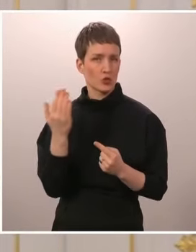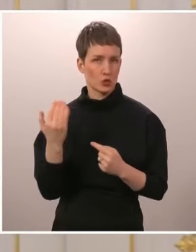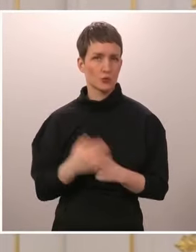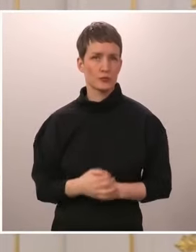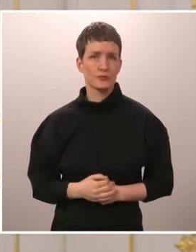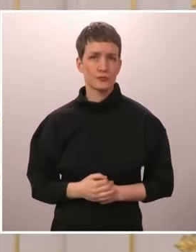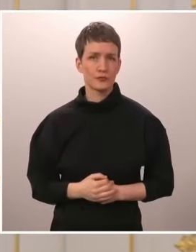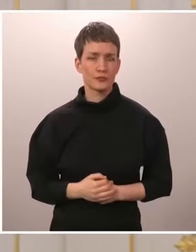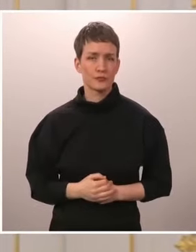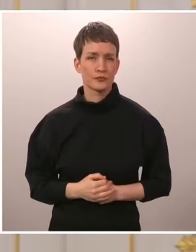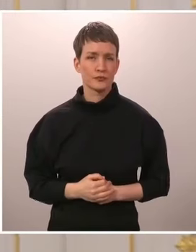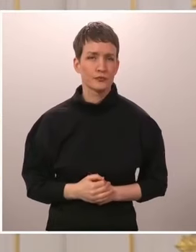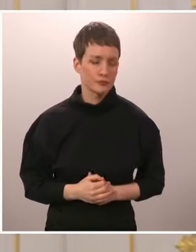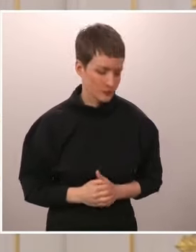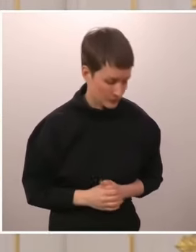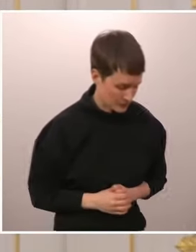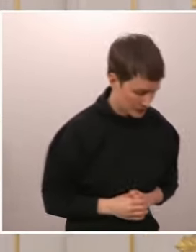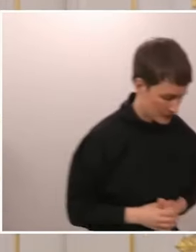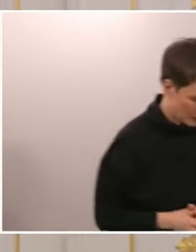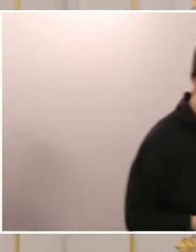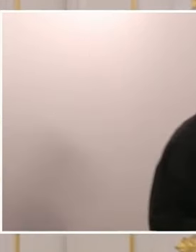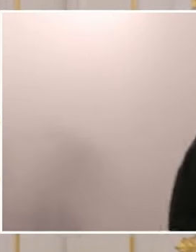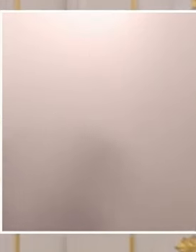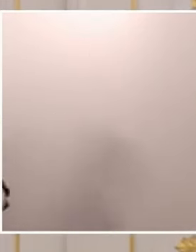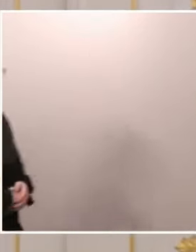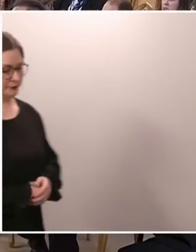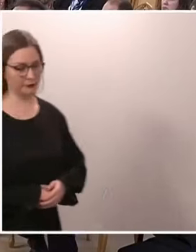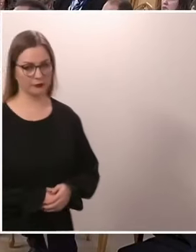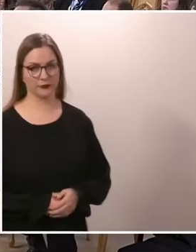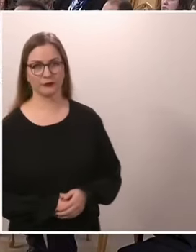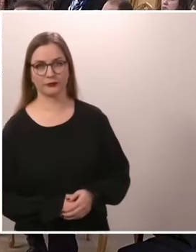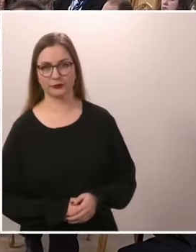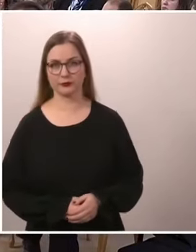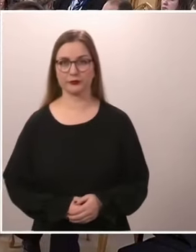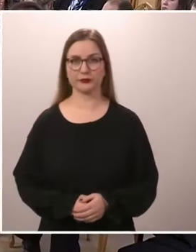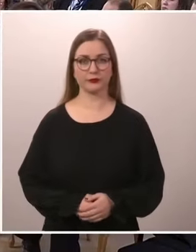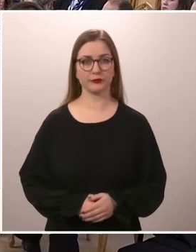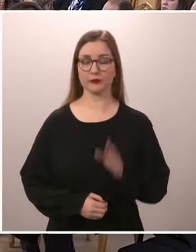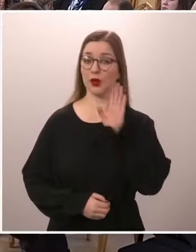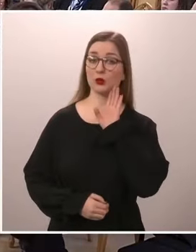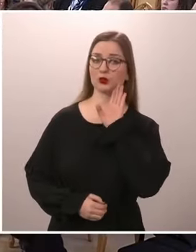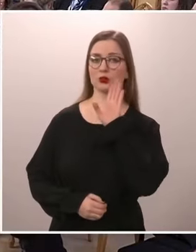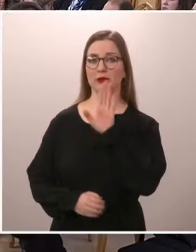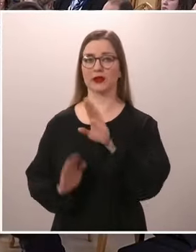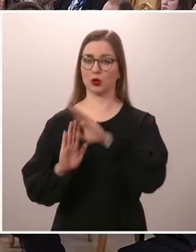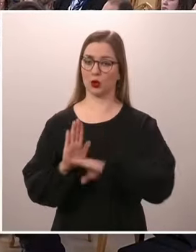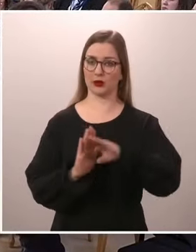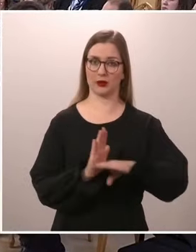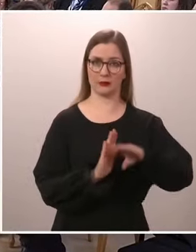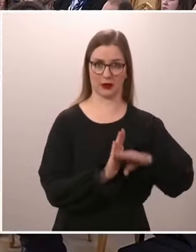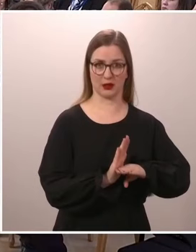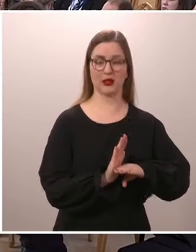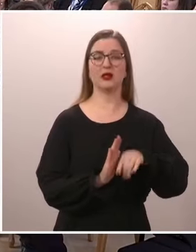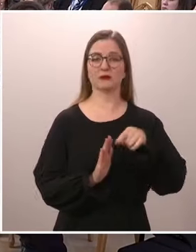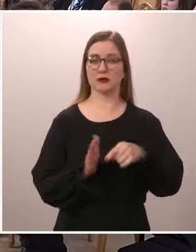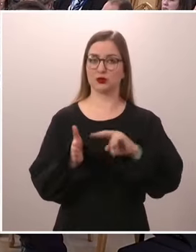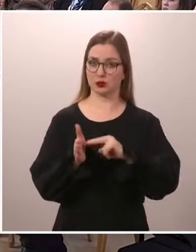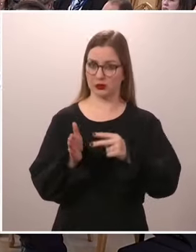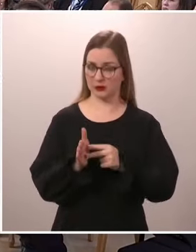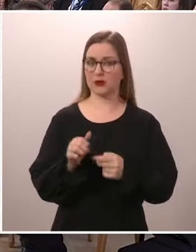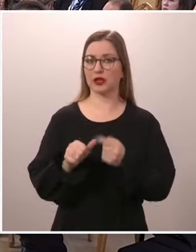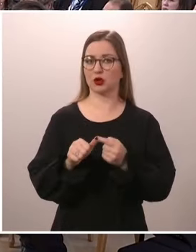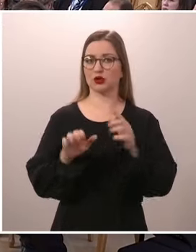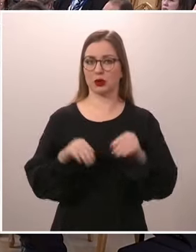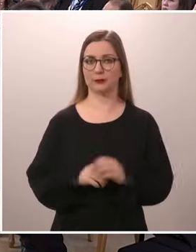Tulevasta ohjelmasta suunnitelma on tietysti aloitettu, viha börjavora, plana